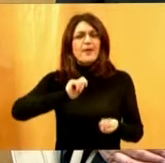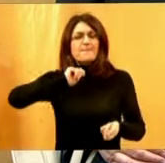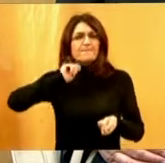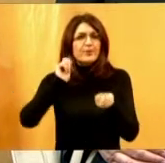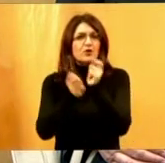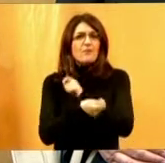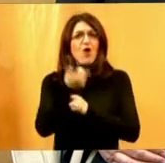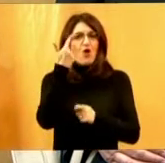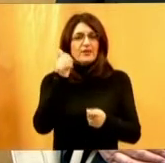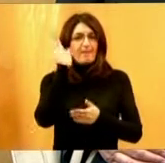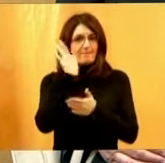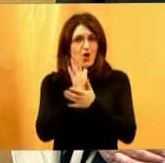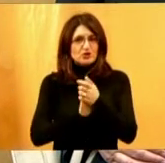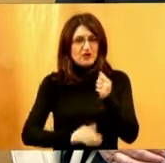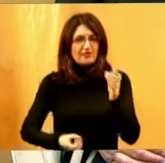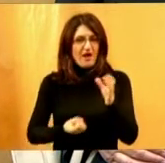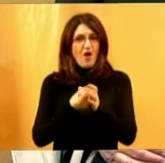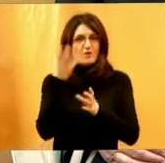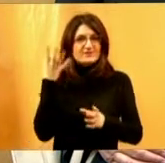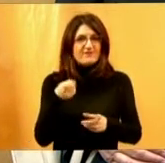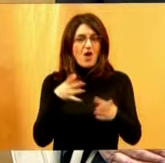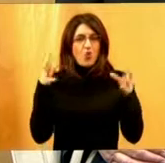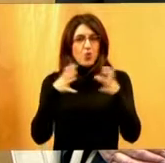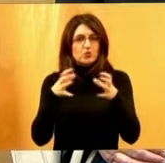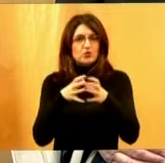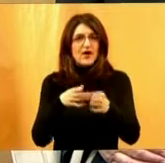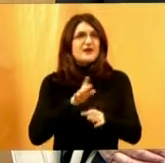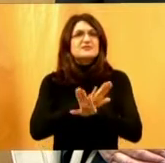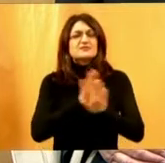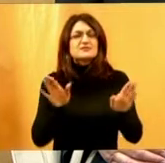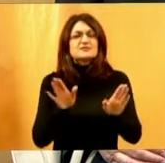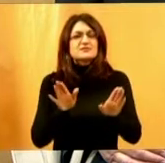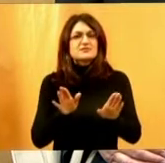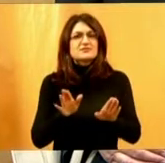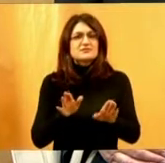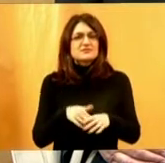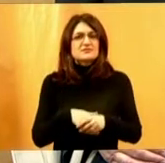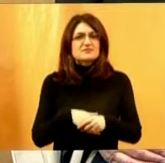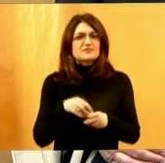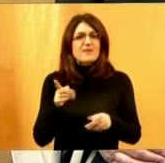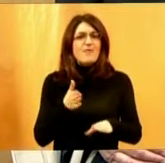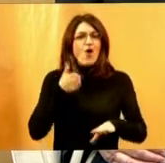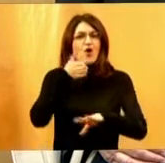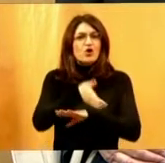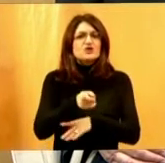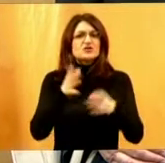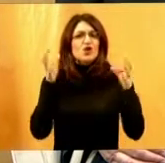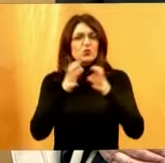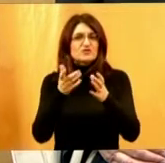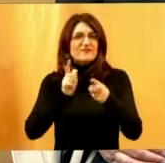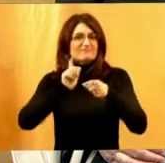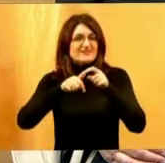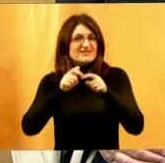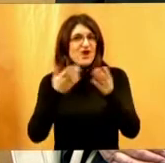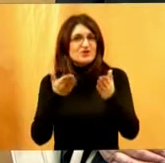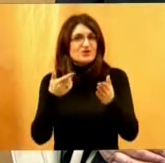od samih početaka osnivanja udruge. Pa samo su se, naravno, kroz sve društvene procese,